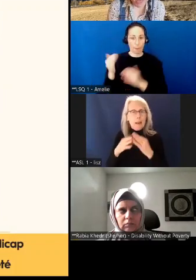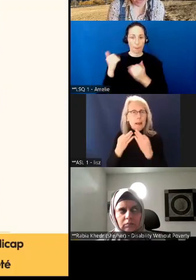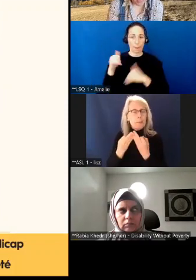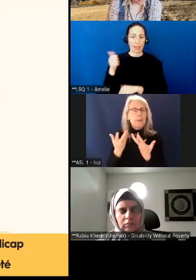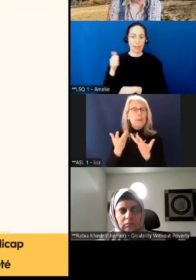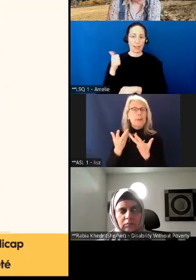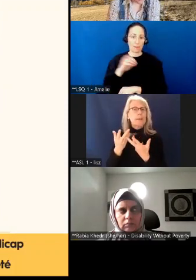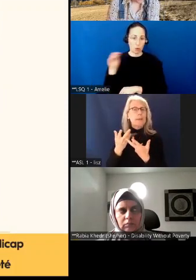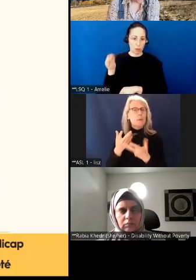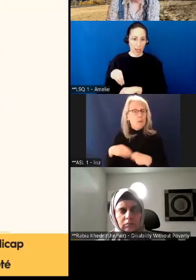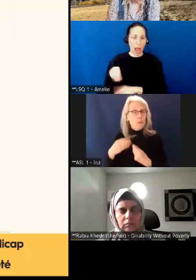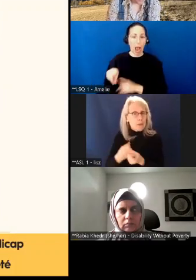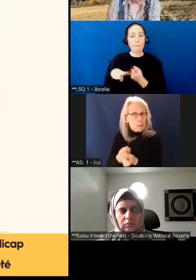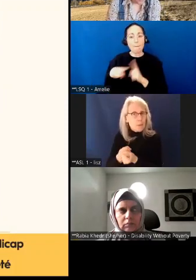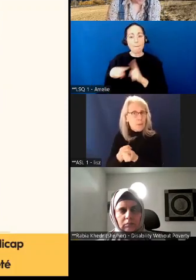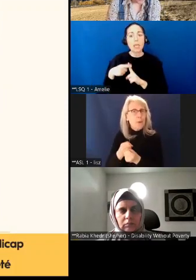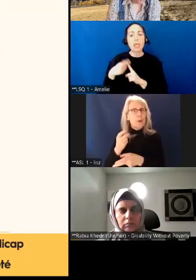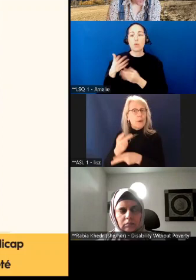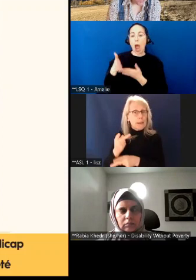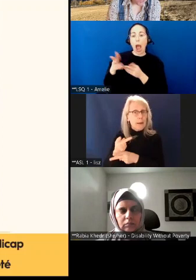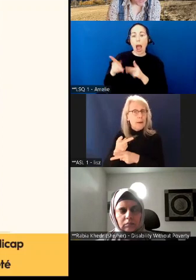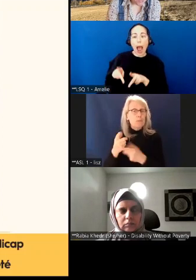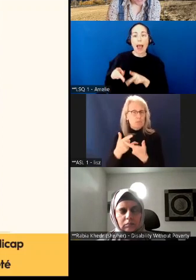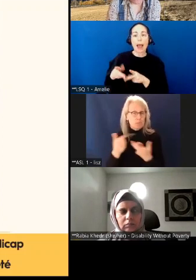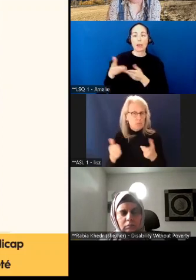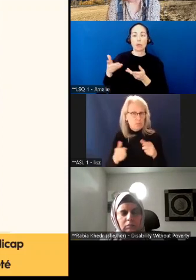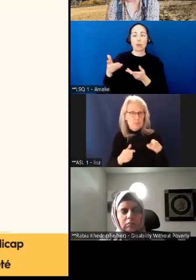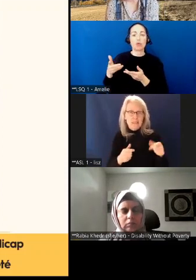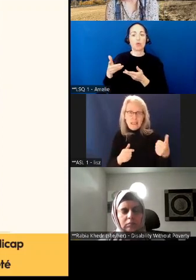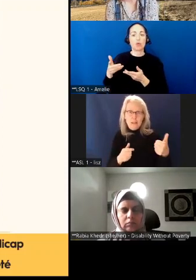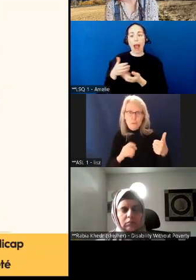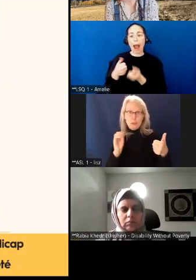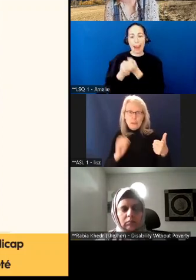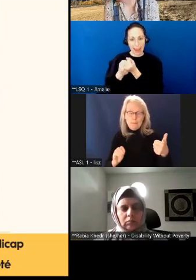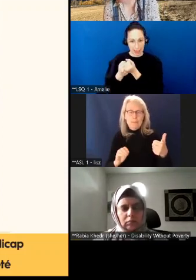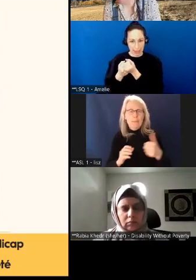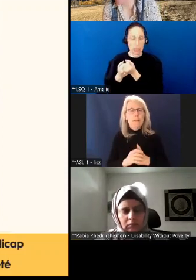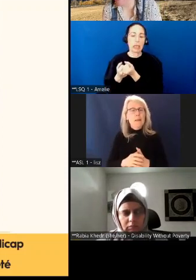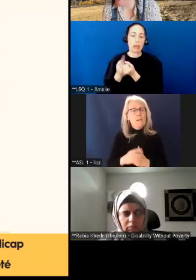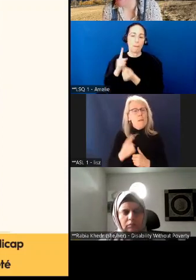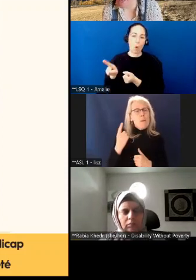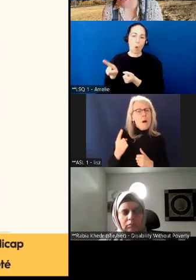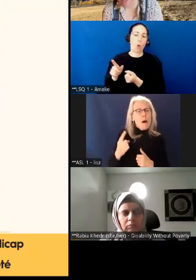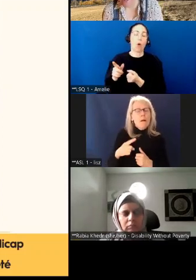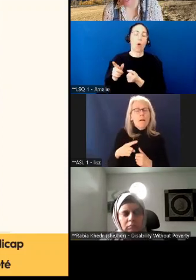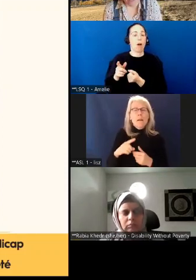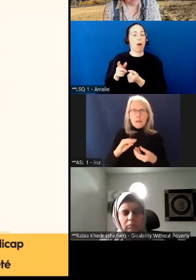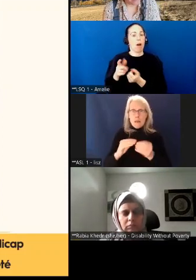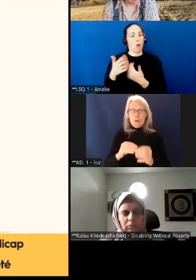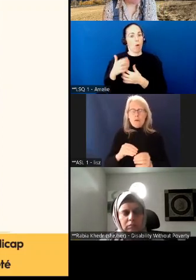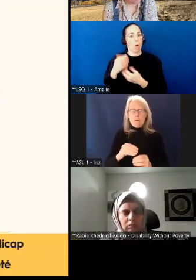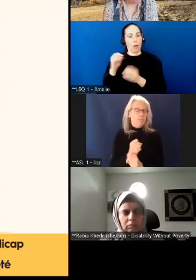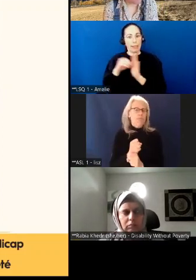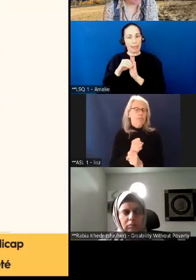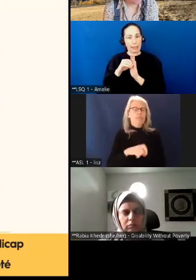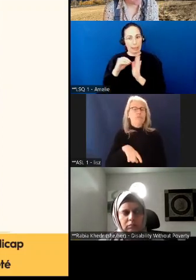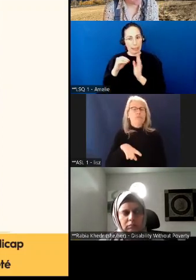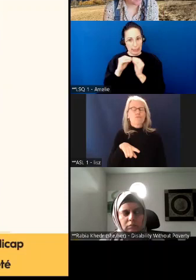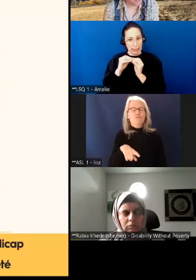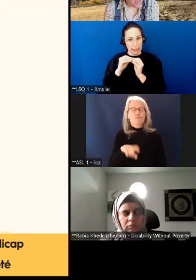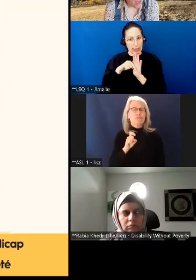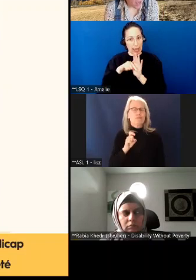étaient des amis, des aidants, des alliés. C'est une des statistiques qui m'a